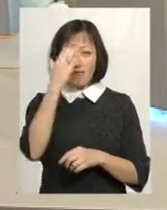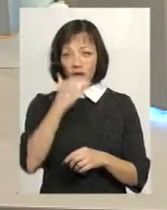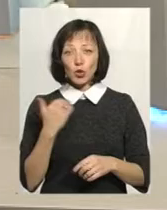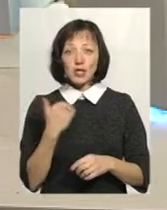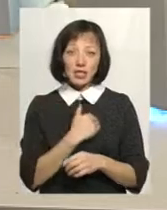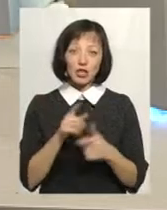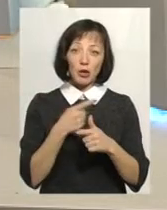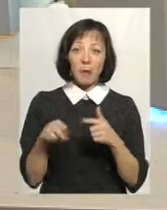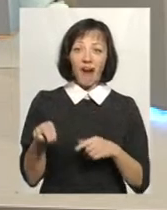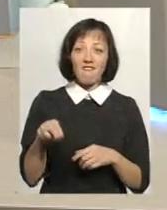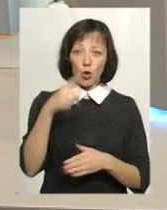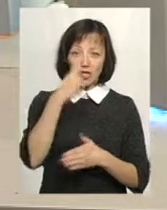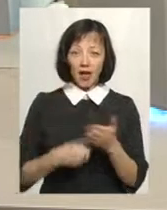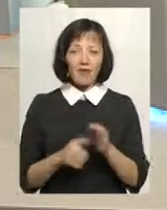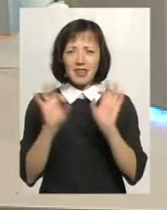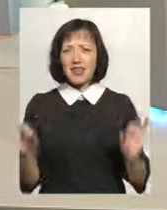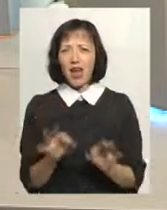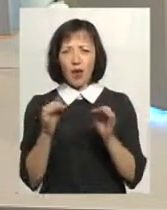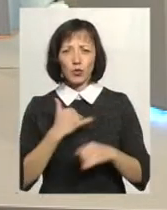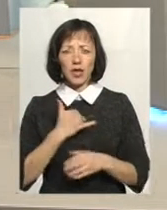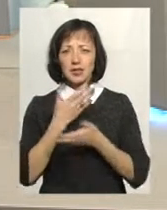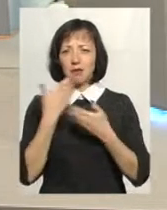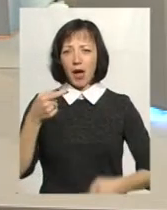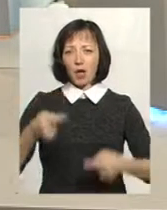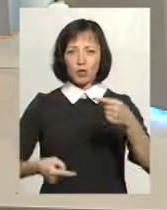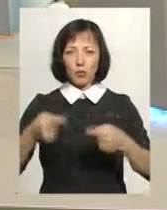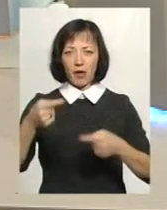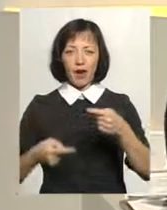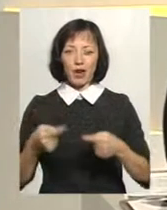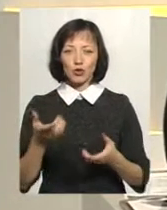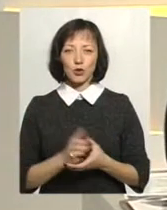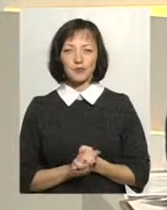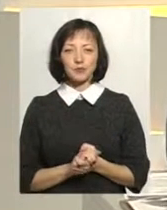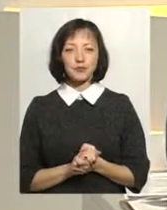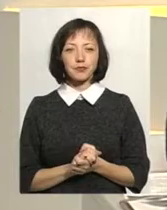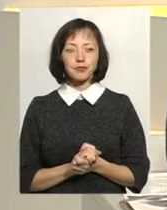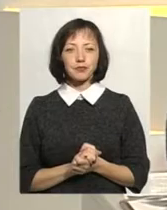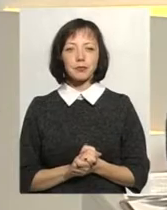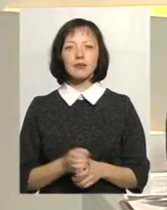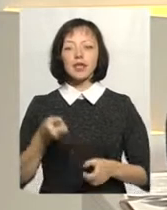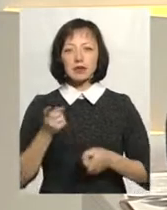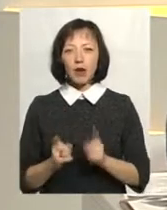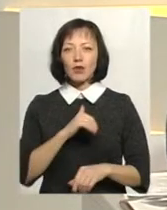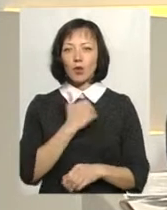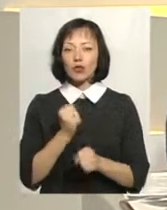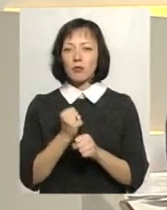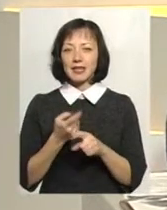католицизмі чи в православі, тому немає ніяких тут в нас суперечок. І справді ми хочемо це робити разом. І ми